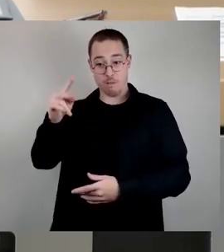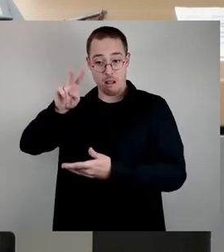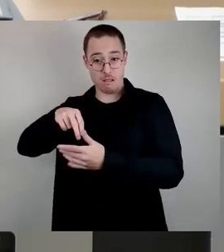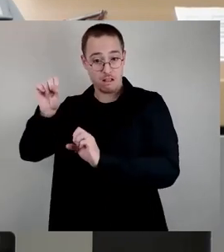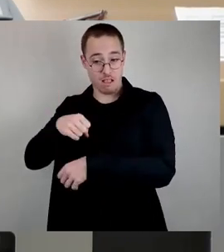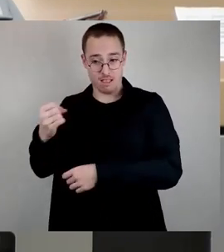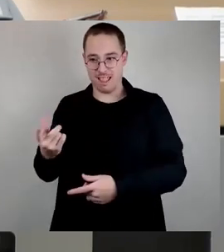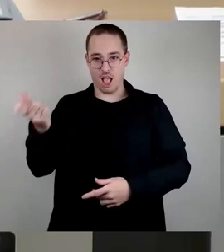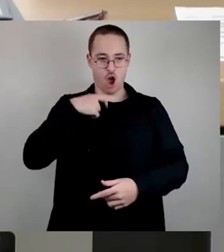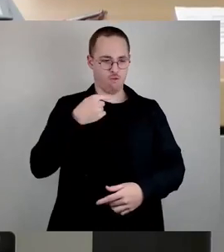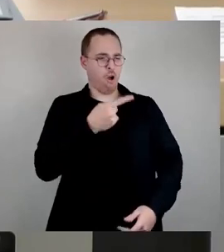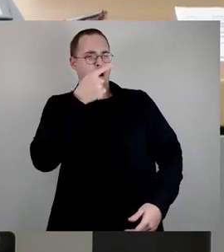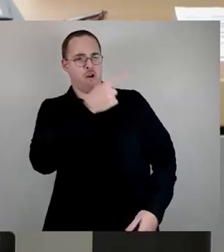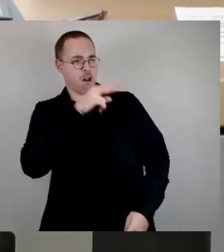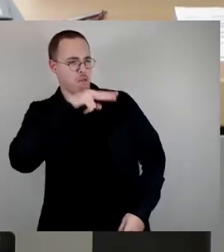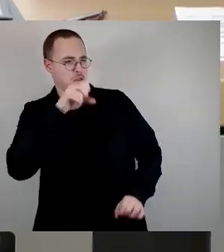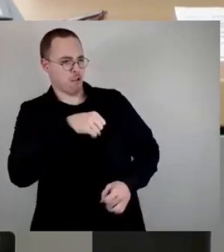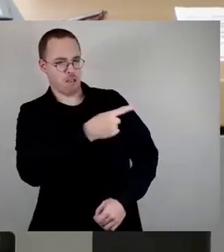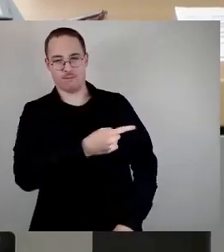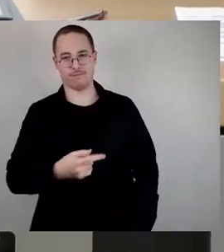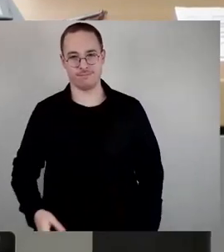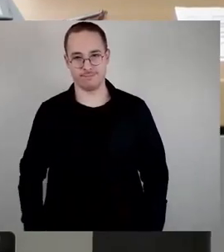Außerdem beantrage ich punktweise Abstimmung.